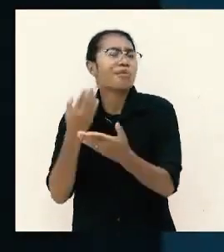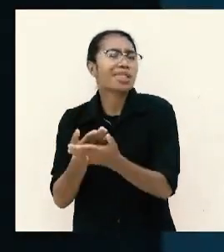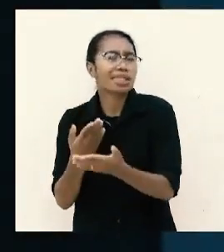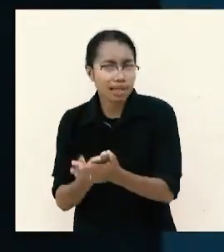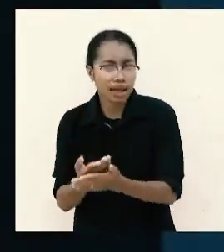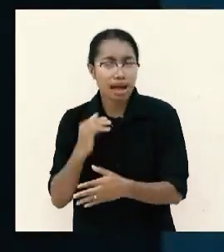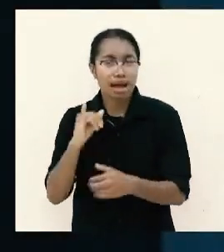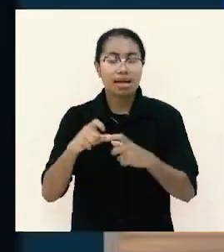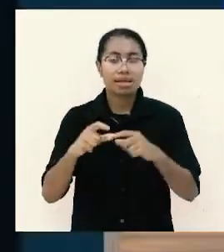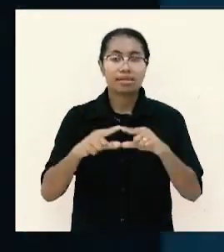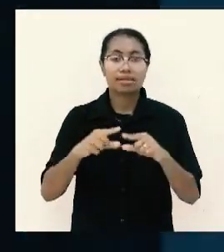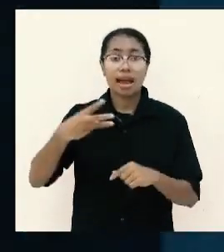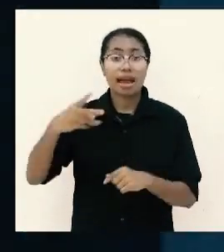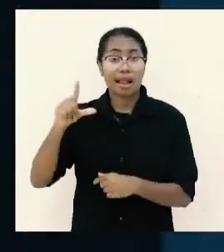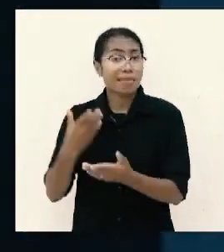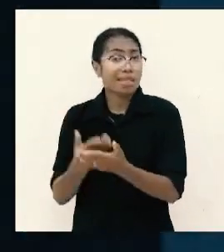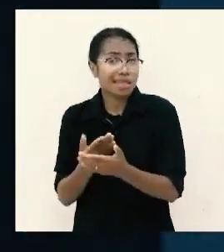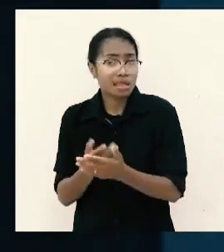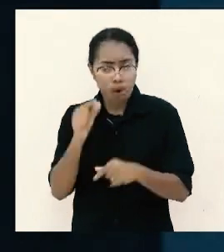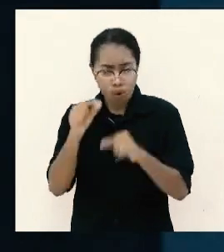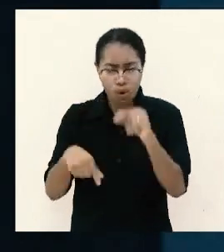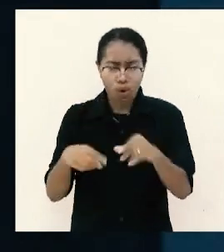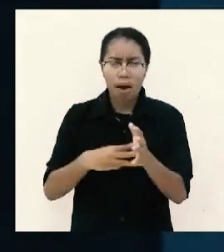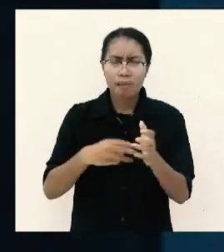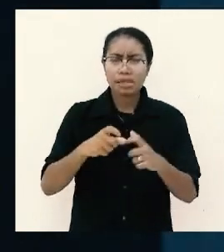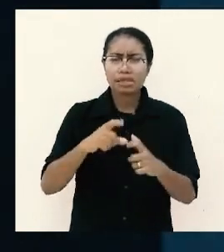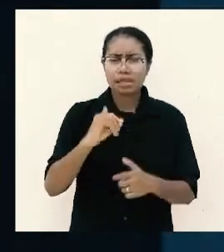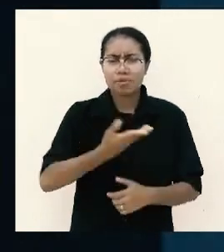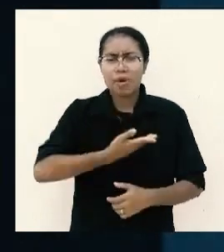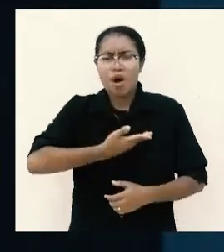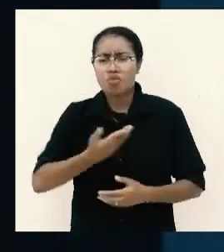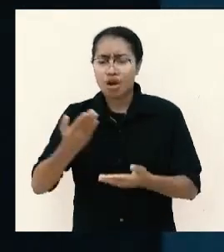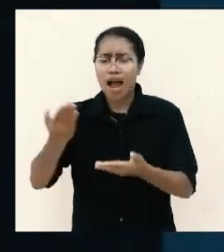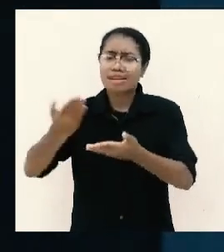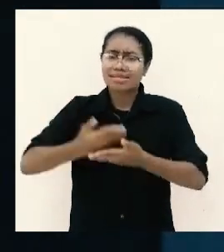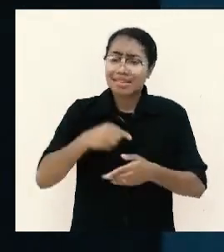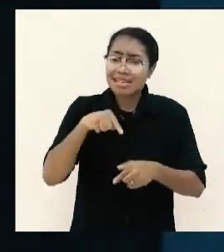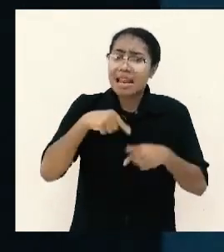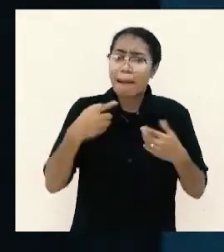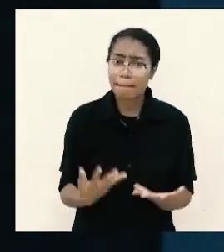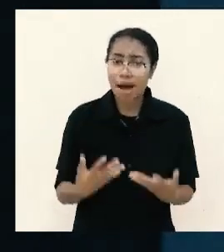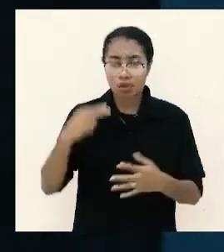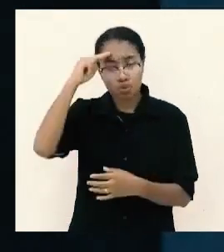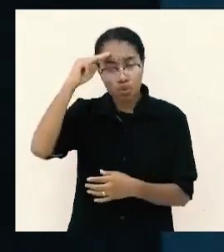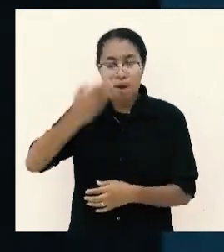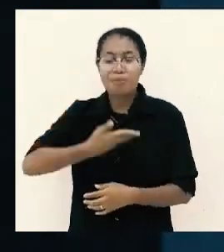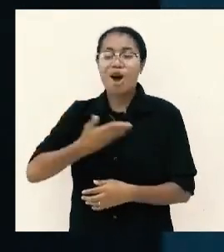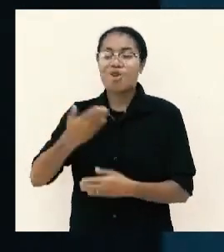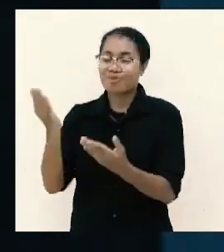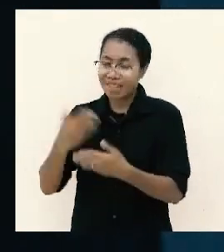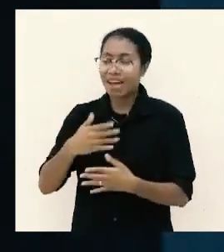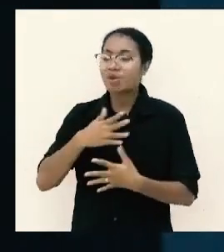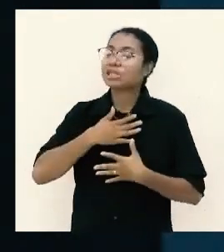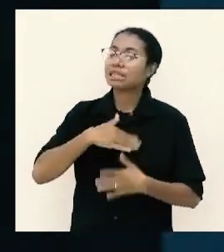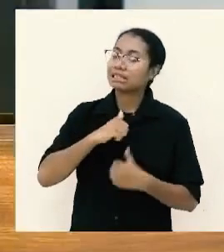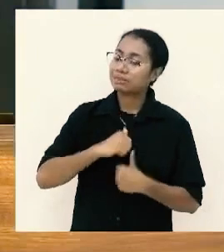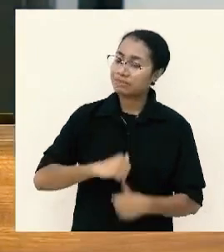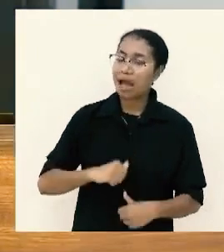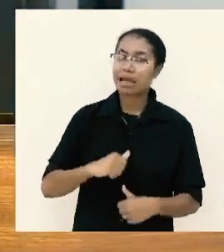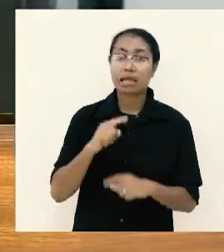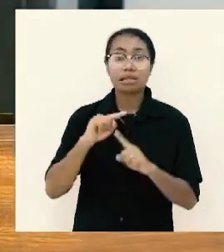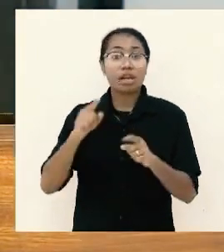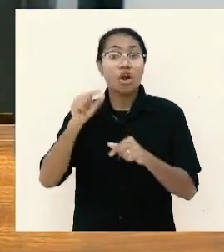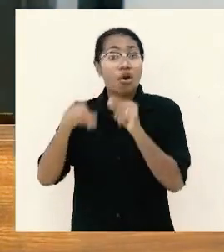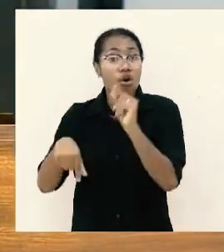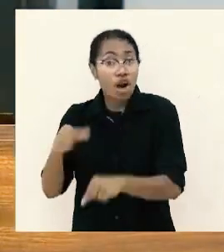orang Mesir mau kasih kenapa karena Tuhan yang bikin mereka murah hati jadi kalau sampai ada orang yang mau